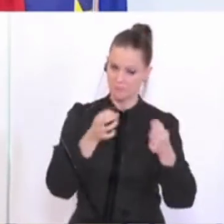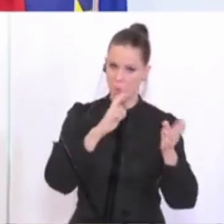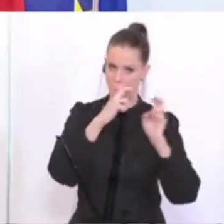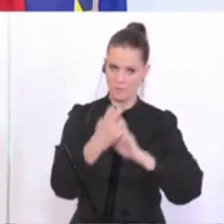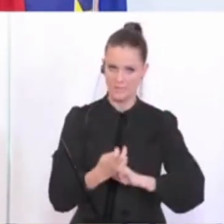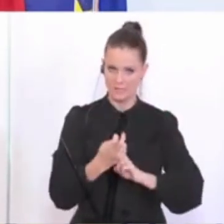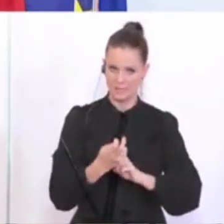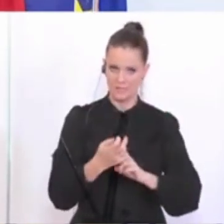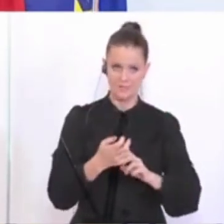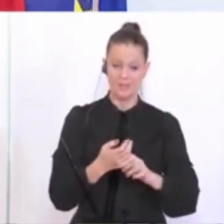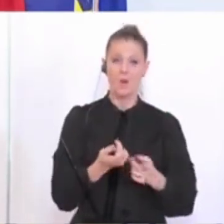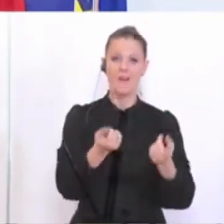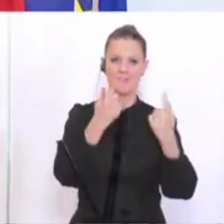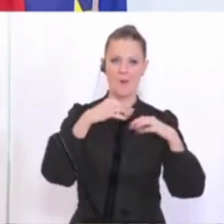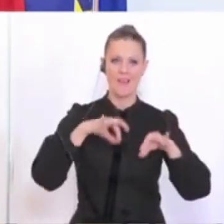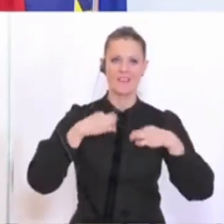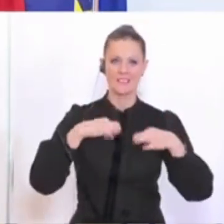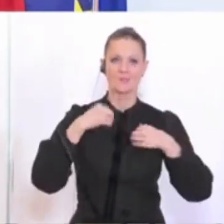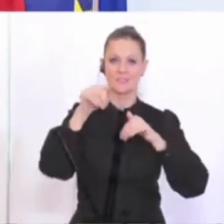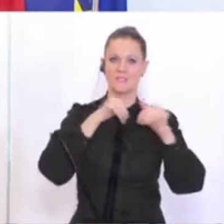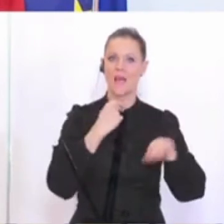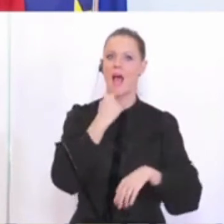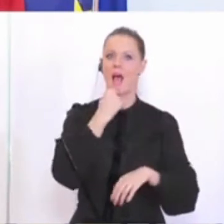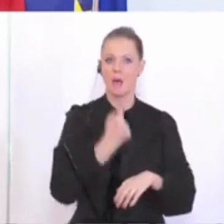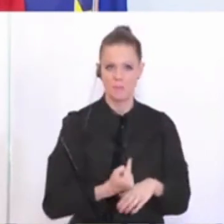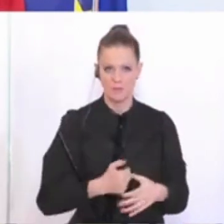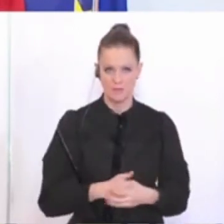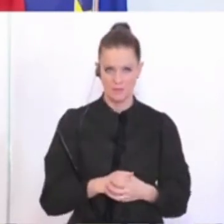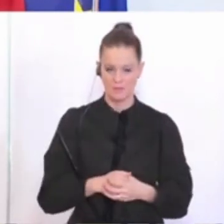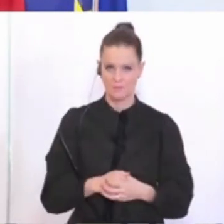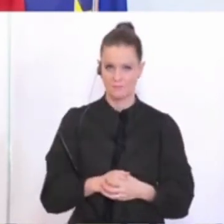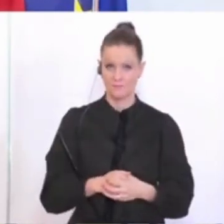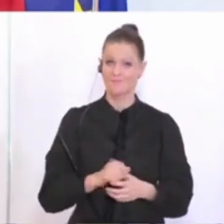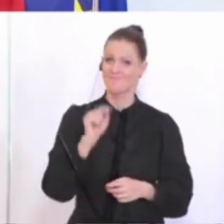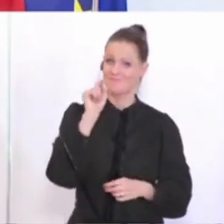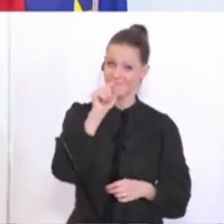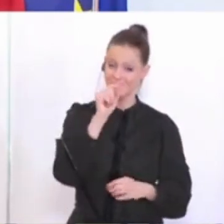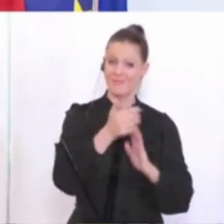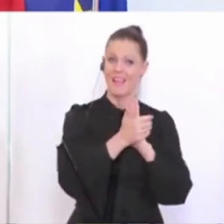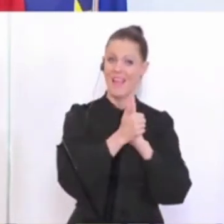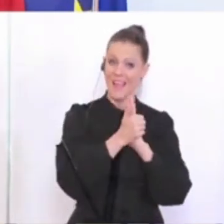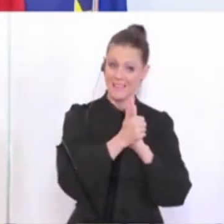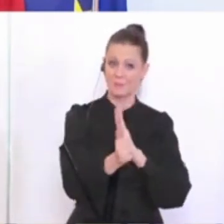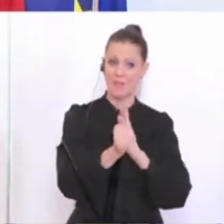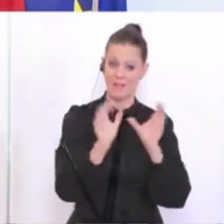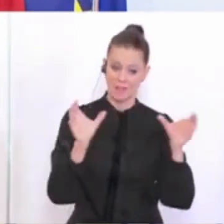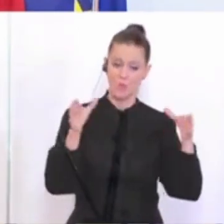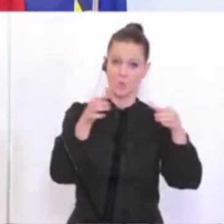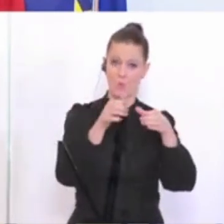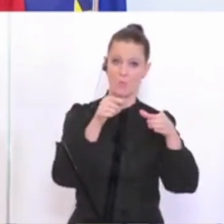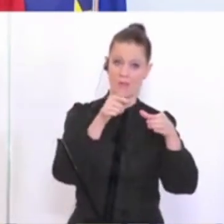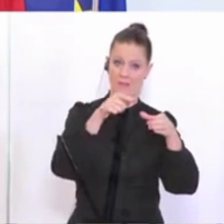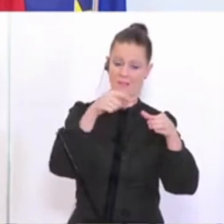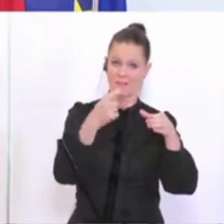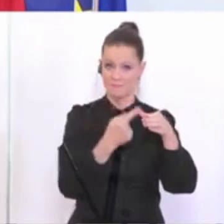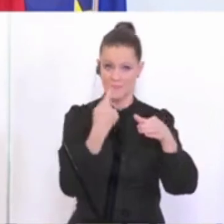sind ja vom Gesundheitsministerium vorgegeben. Und wiederum dort ist ein Experten und eine Expertinnenstab, die immer